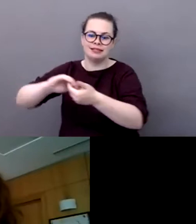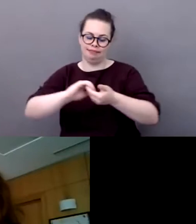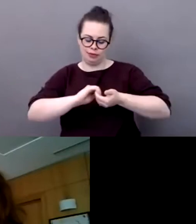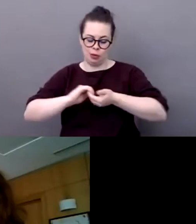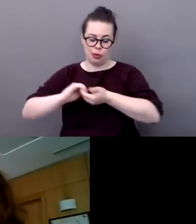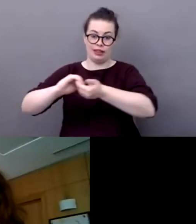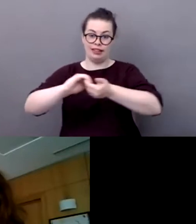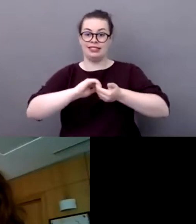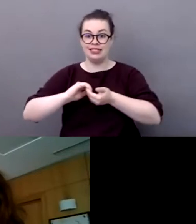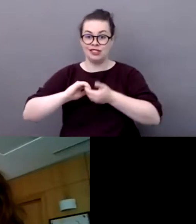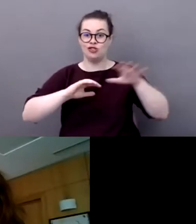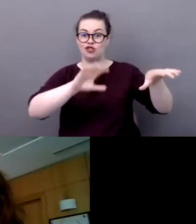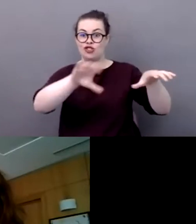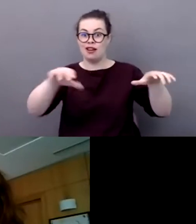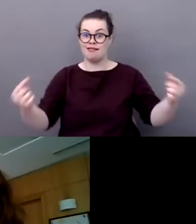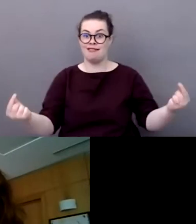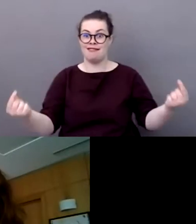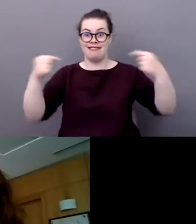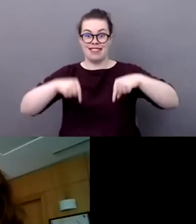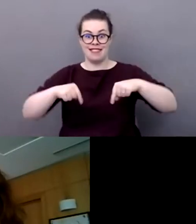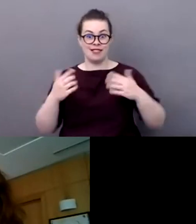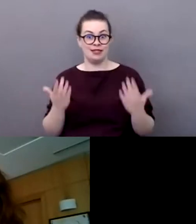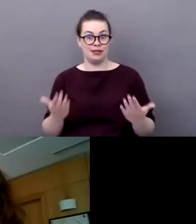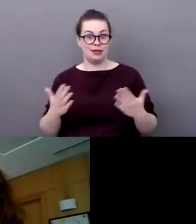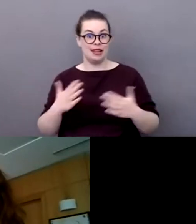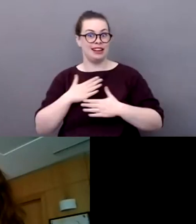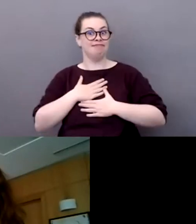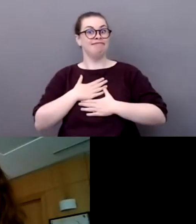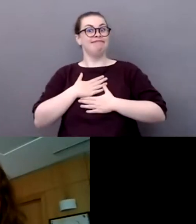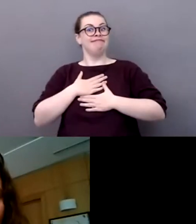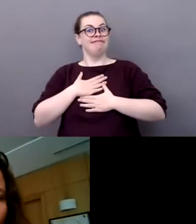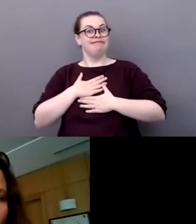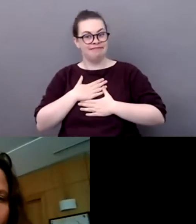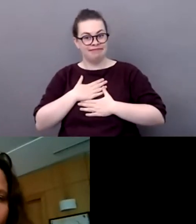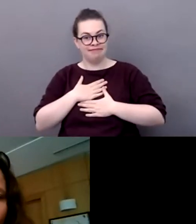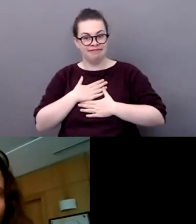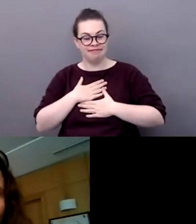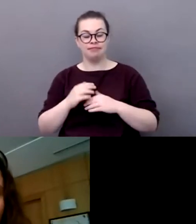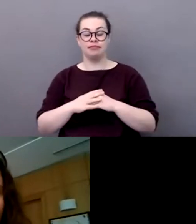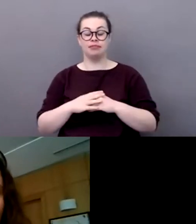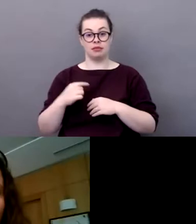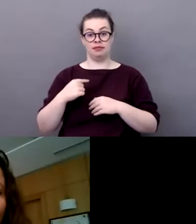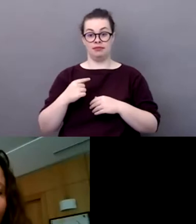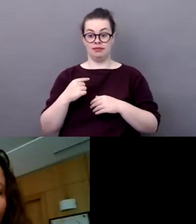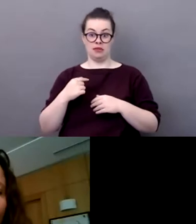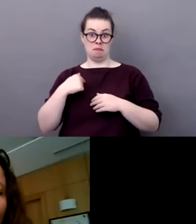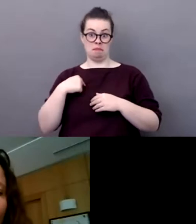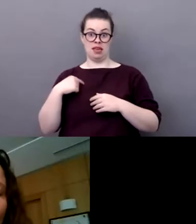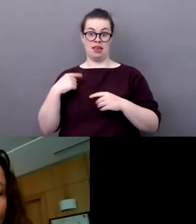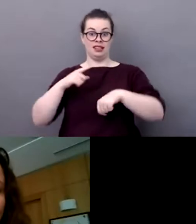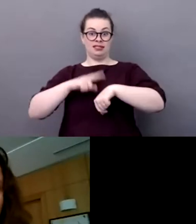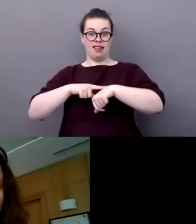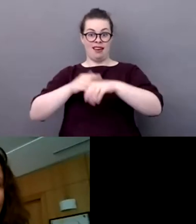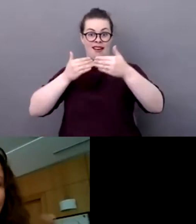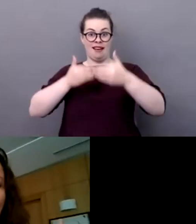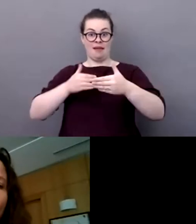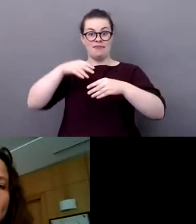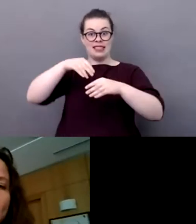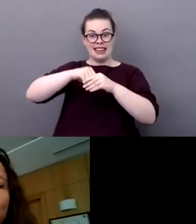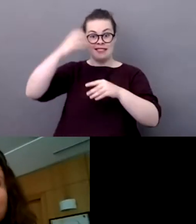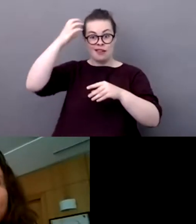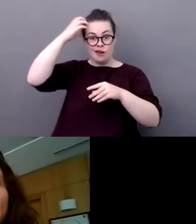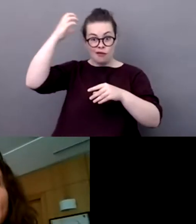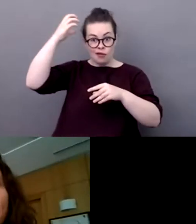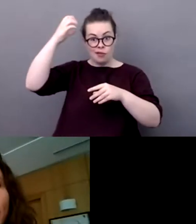Sur notre dernière année de mandat, nous voulons initier quelque chose au niveau fédéral également pour voir comment créer et